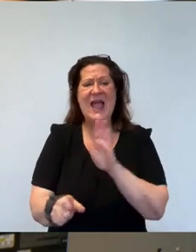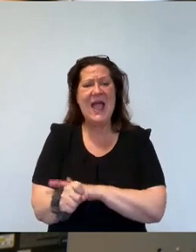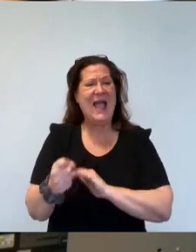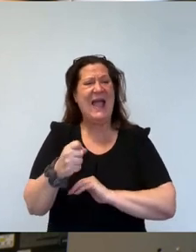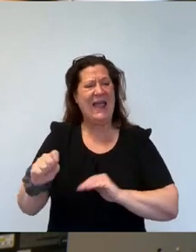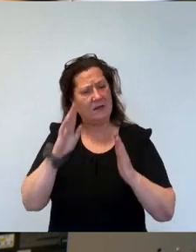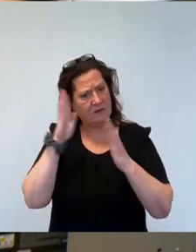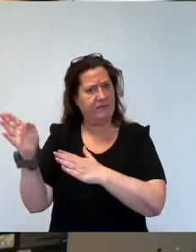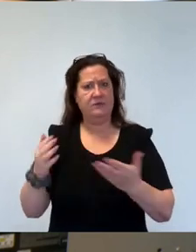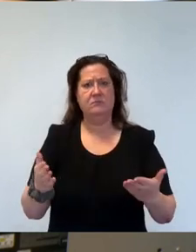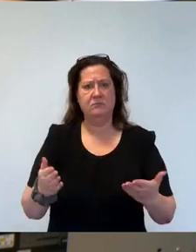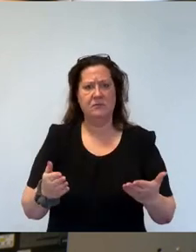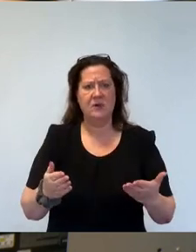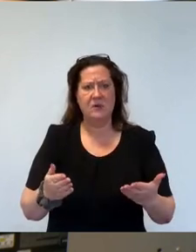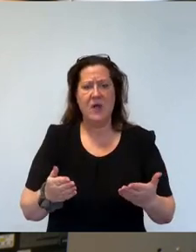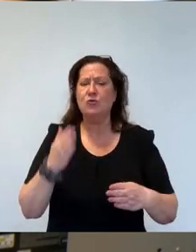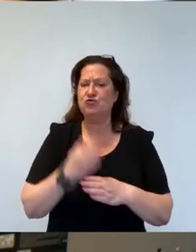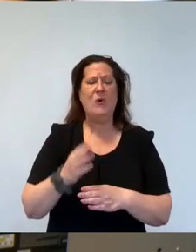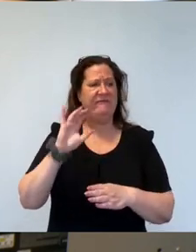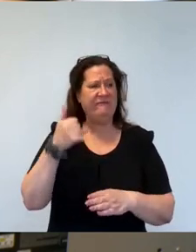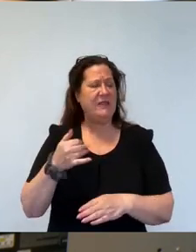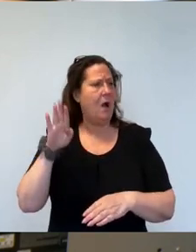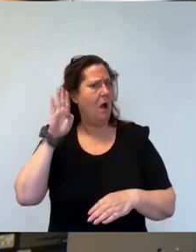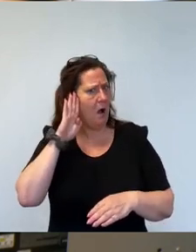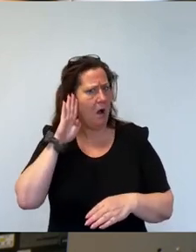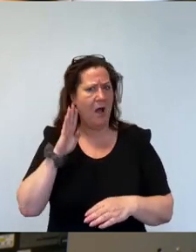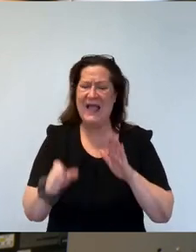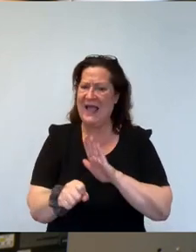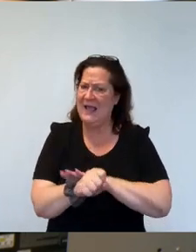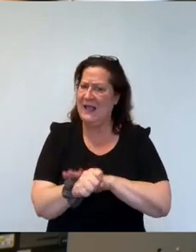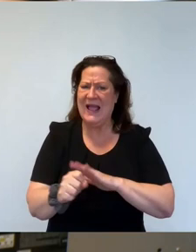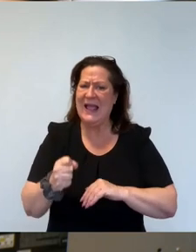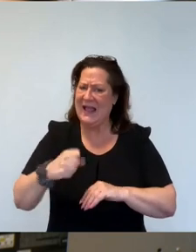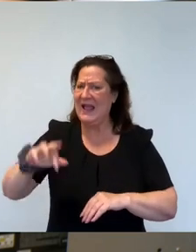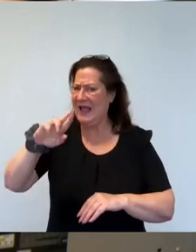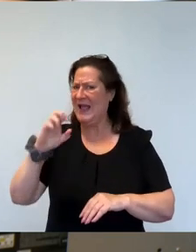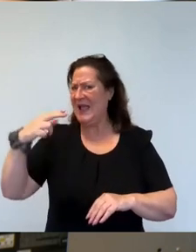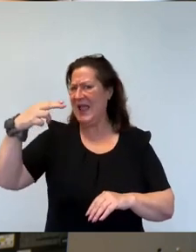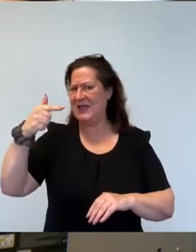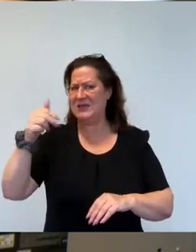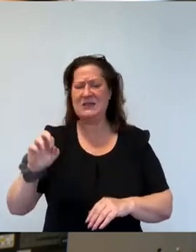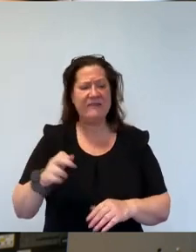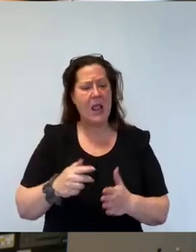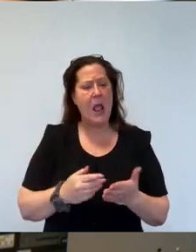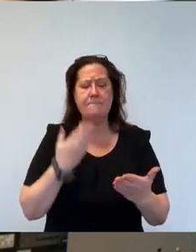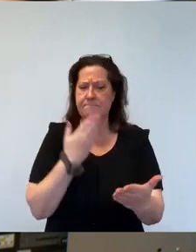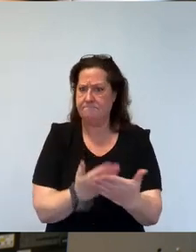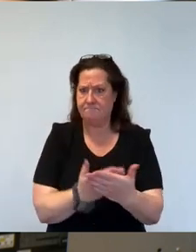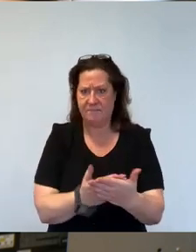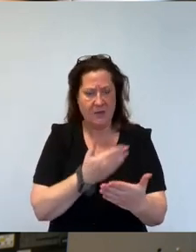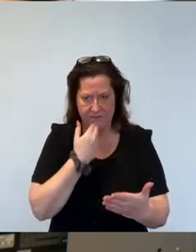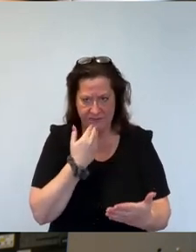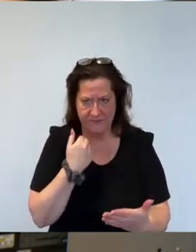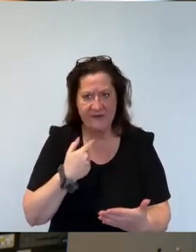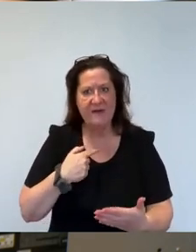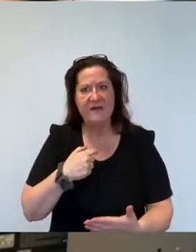Narrative, wir haben es ja gerade auch schon wieder gehört, die nicht auf Fakten basieren, sondern auf Vorurteilen. Dass man nämlich genau gucken müsste, wo denn